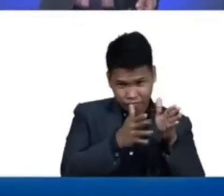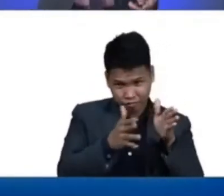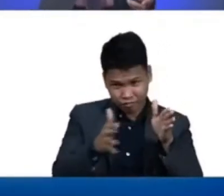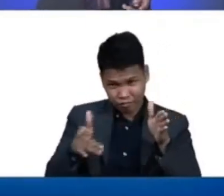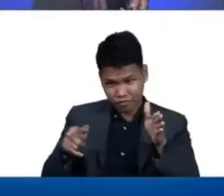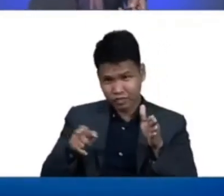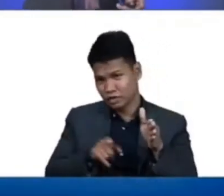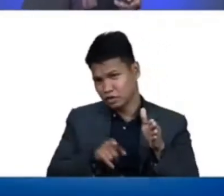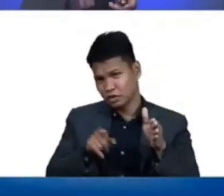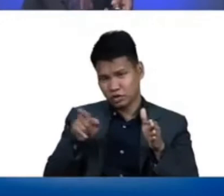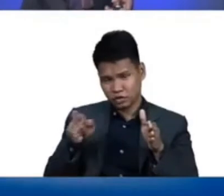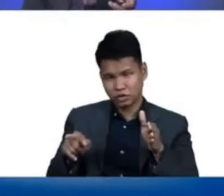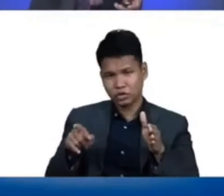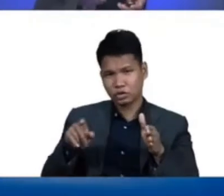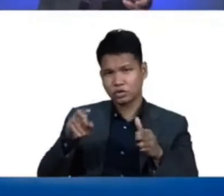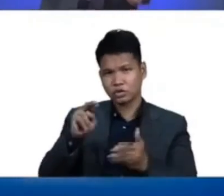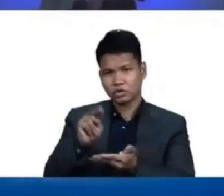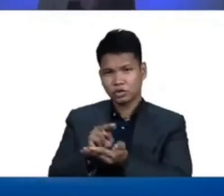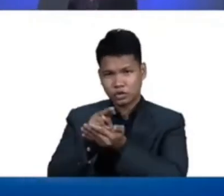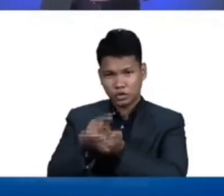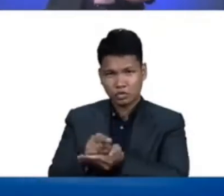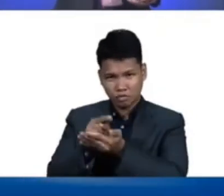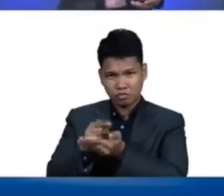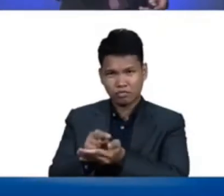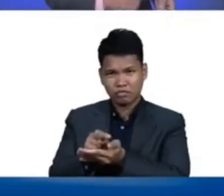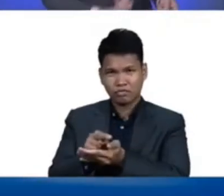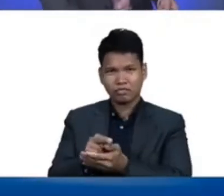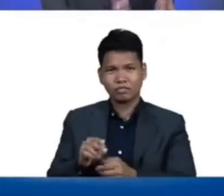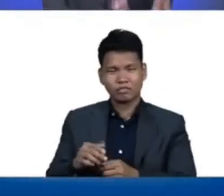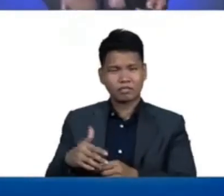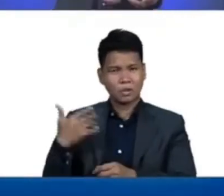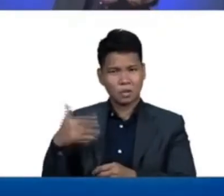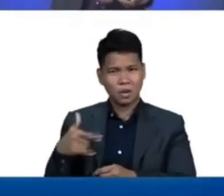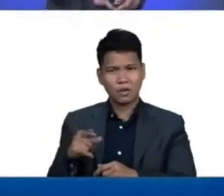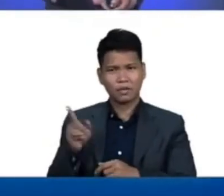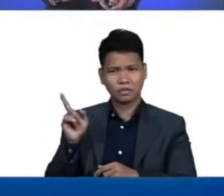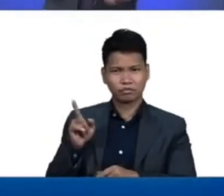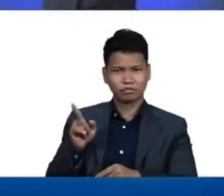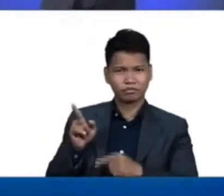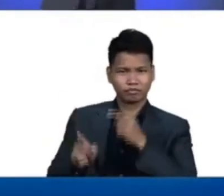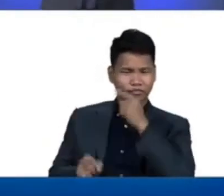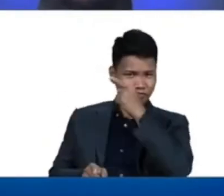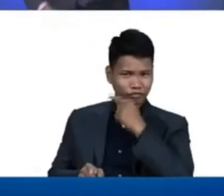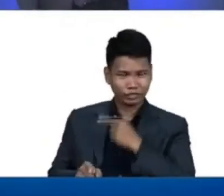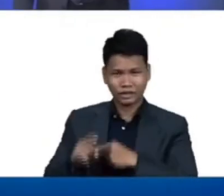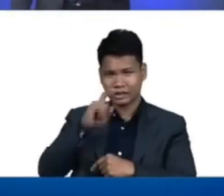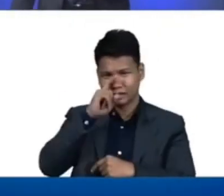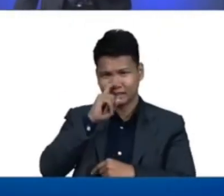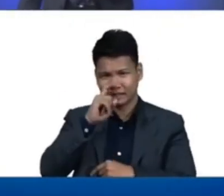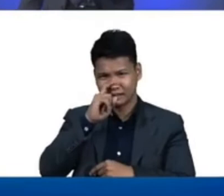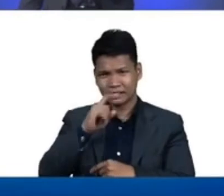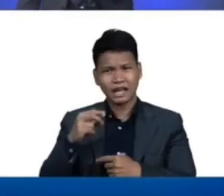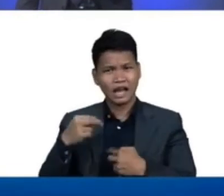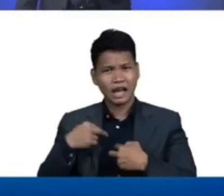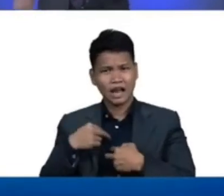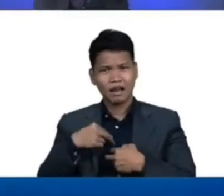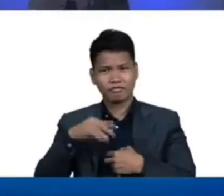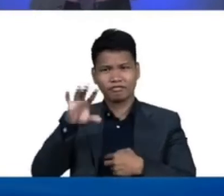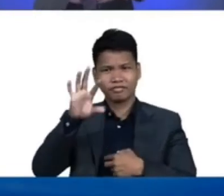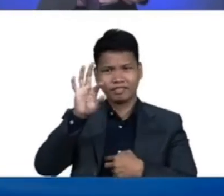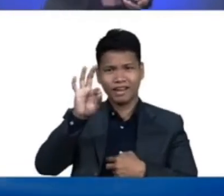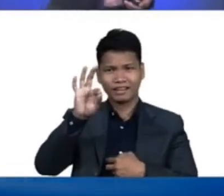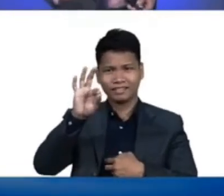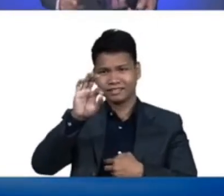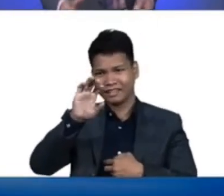ay more than 900 iilan lang po yung hindi nakaabot ng 900 katulad po ni Lamek at